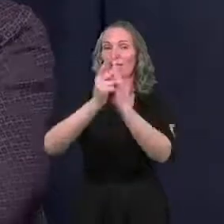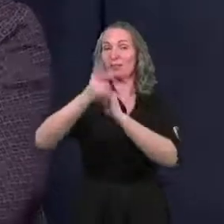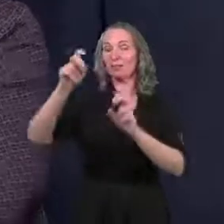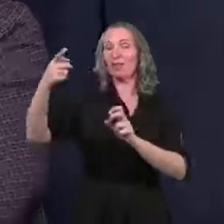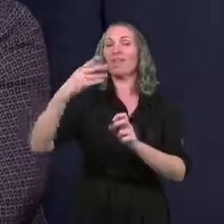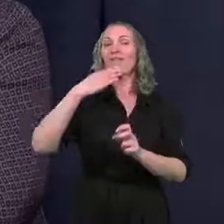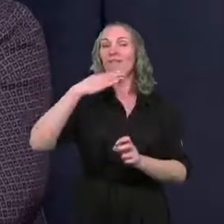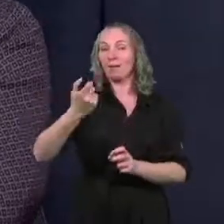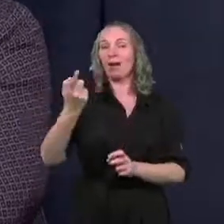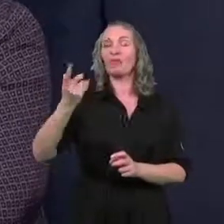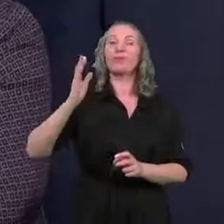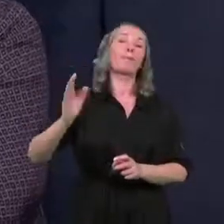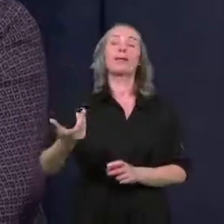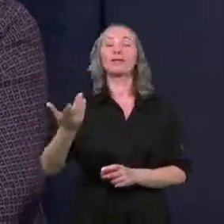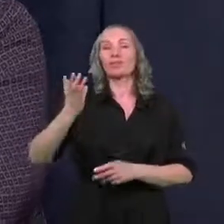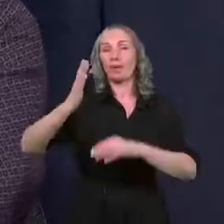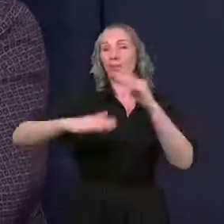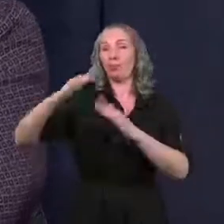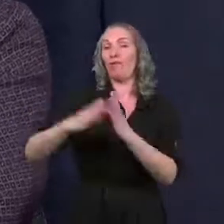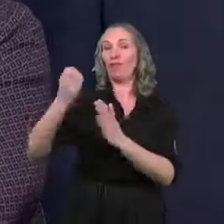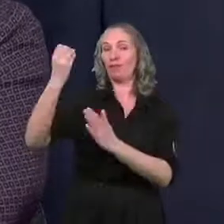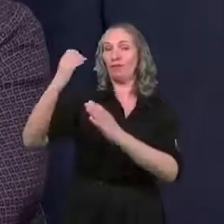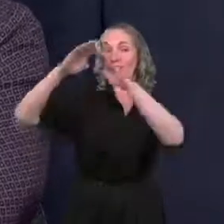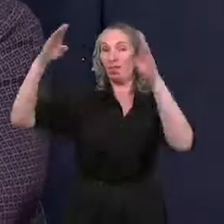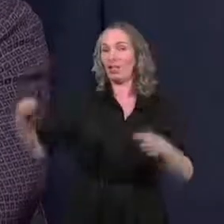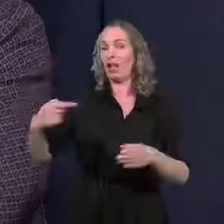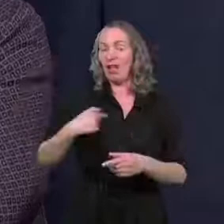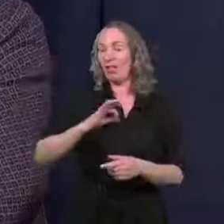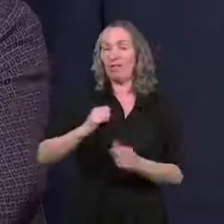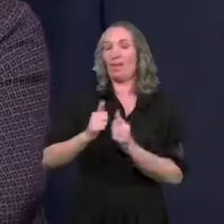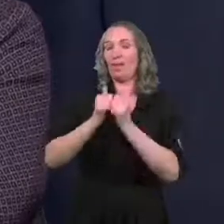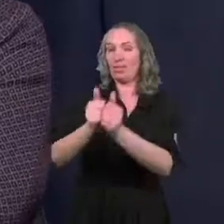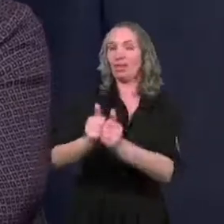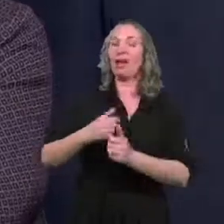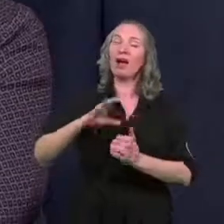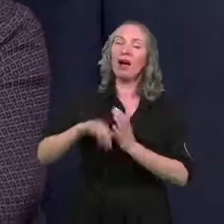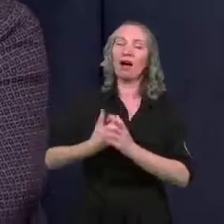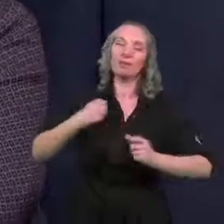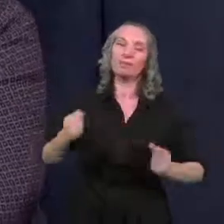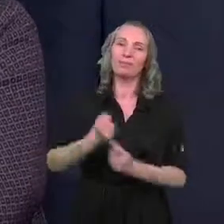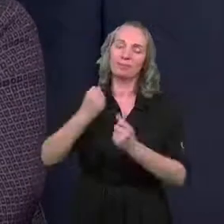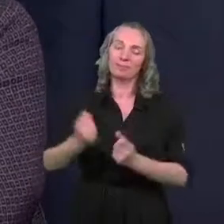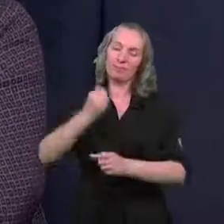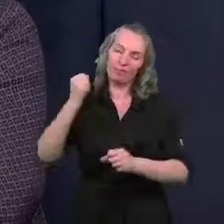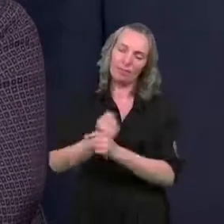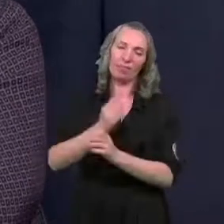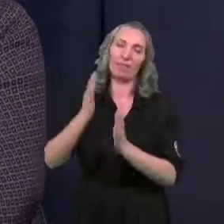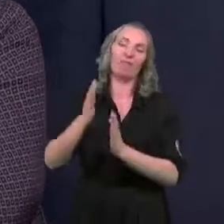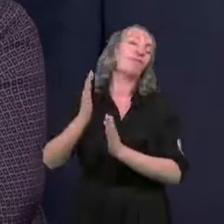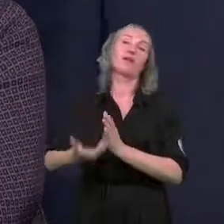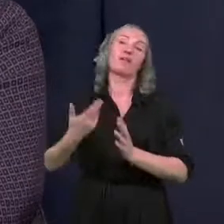maju zacznie się realizacja, budowa dworca. Nie nasze zadanie, ale żeśmy konsekwentnie od lat o to